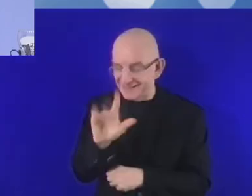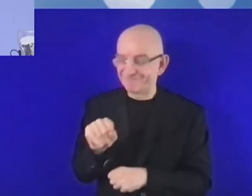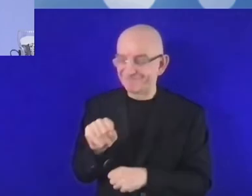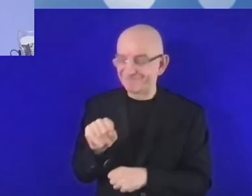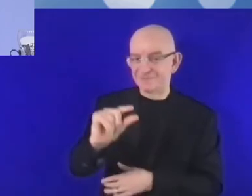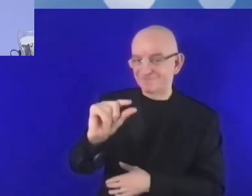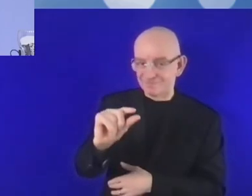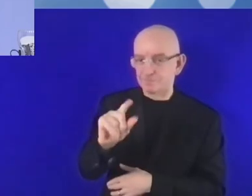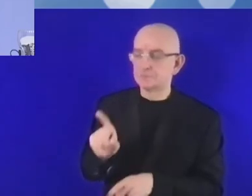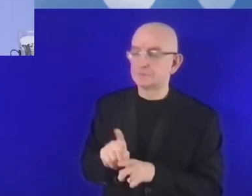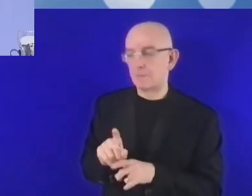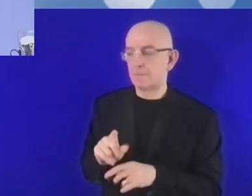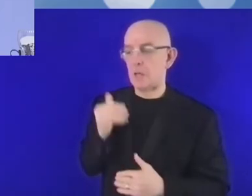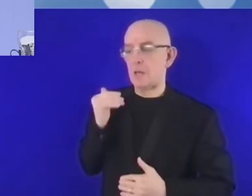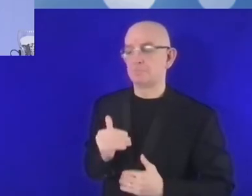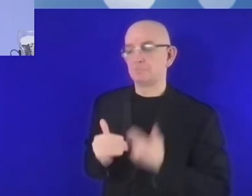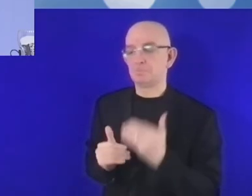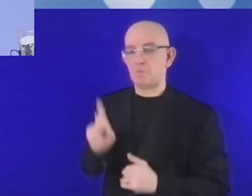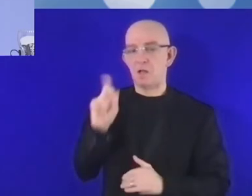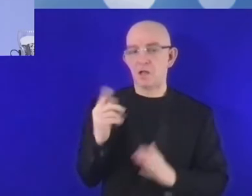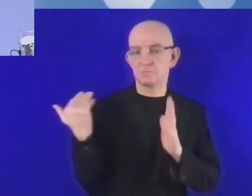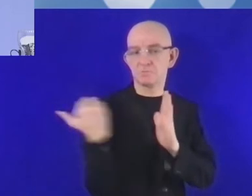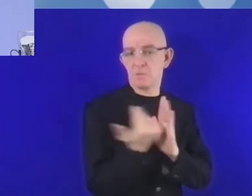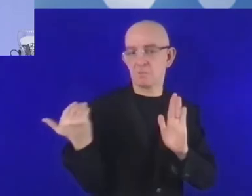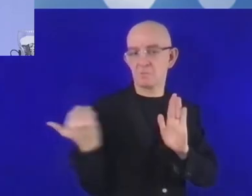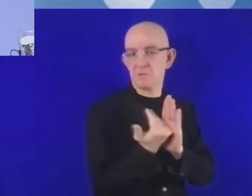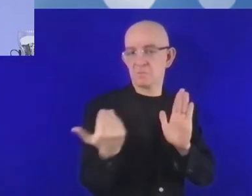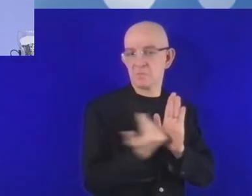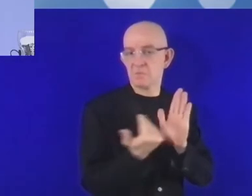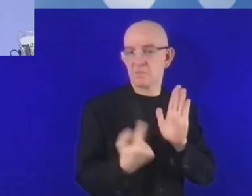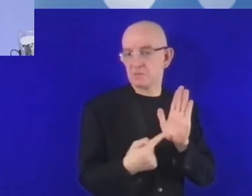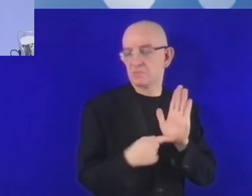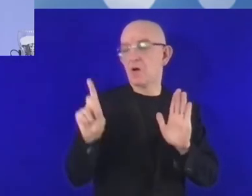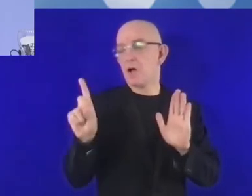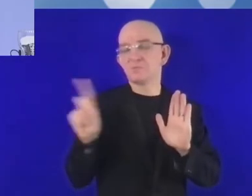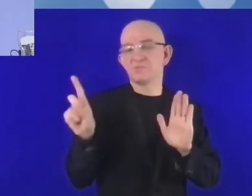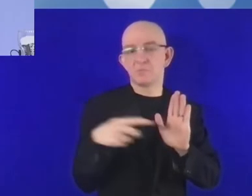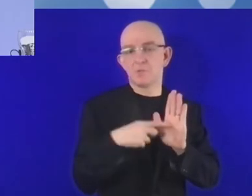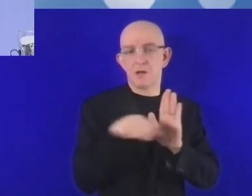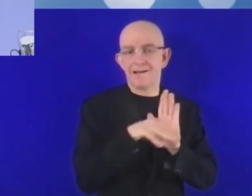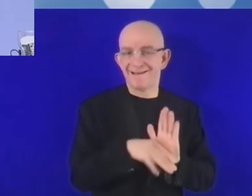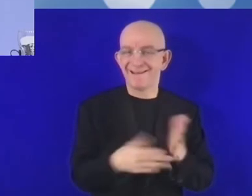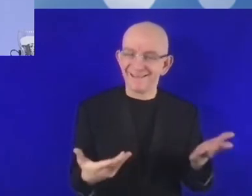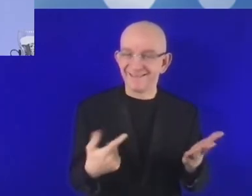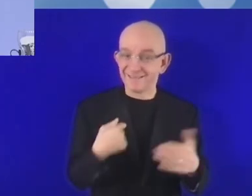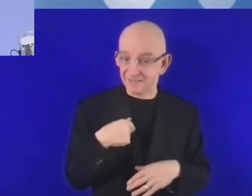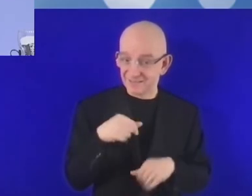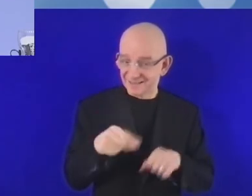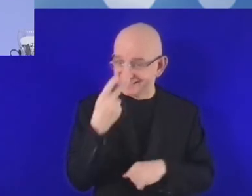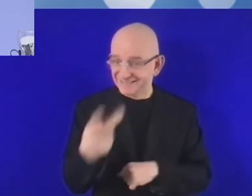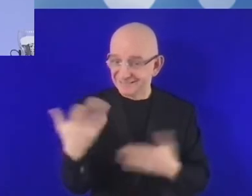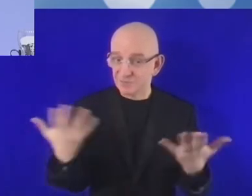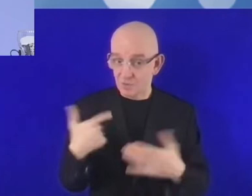nieco zbyt ortodoksyjne. Mogę tak powiedzieć, ponieważ przez wiele lat pracowałam w ramach Komisji Europejskiej. Proszę mi wybaczyć,